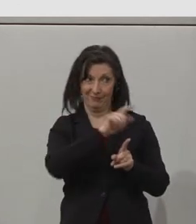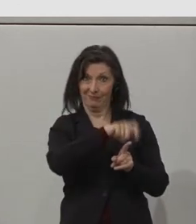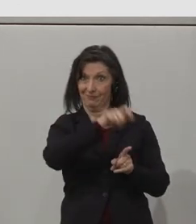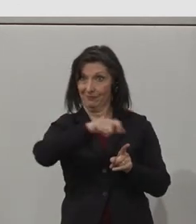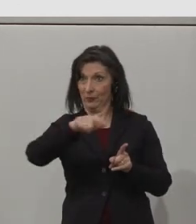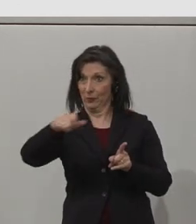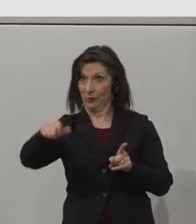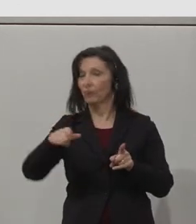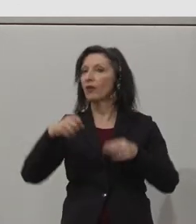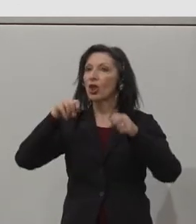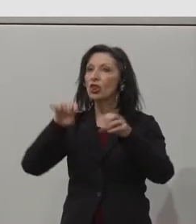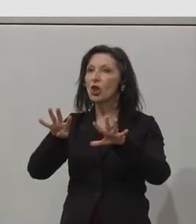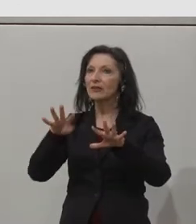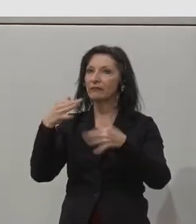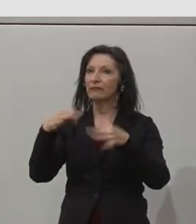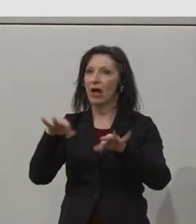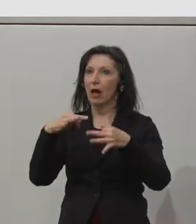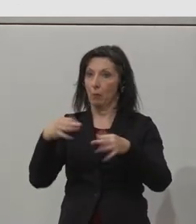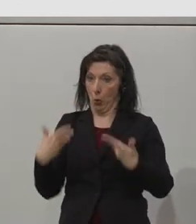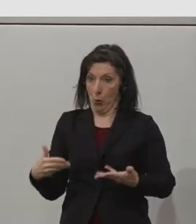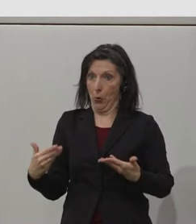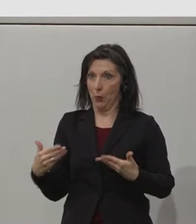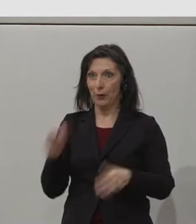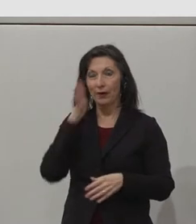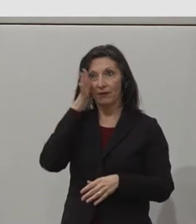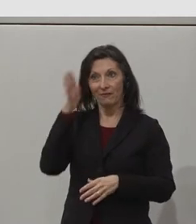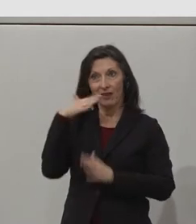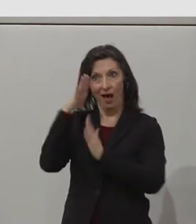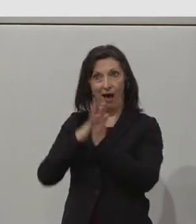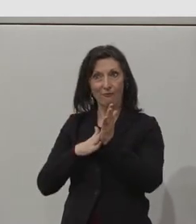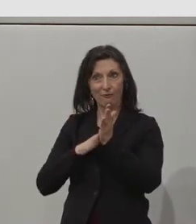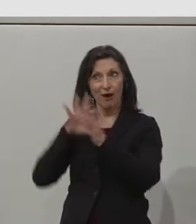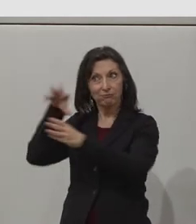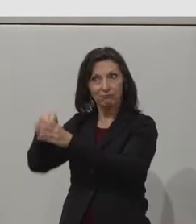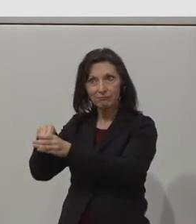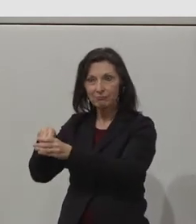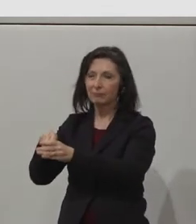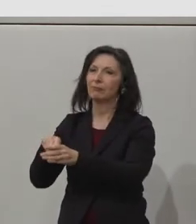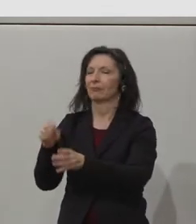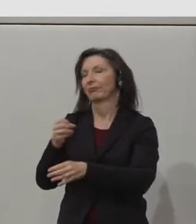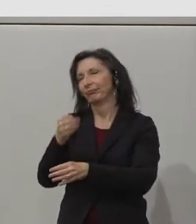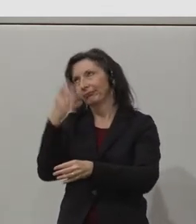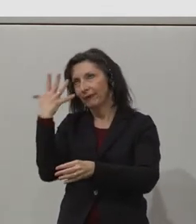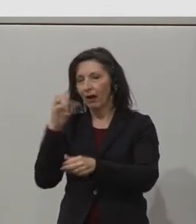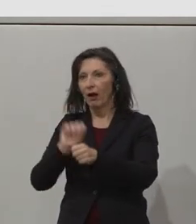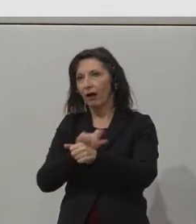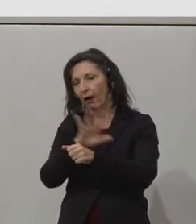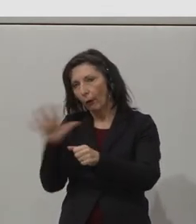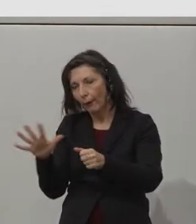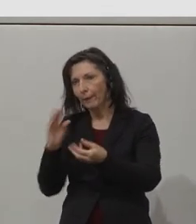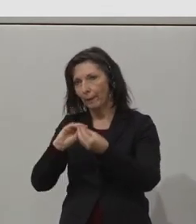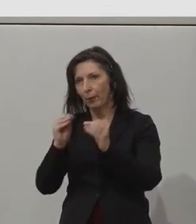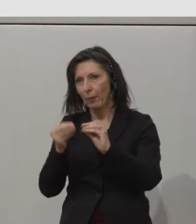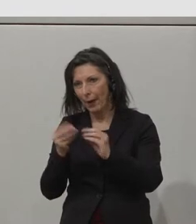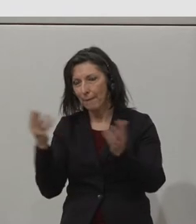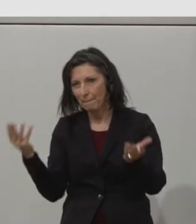this year, obviously, with all the COVID challenges, this is the first year that we have to do the placements fully online. So